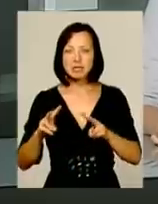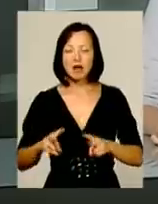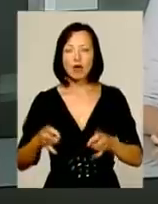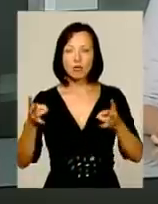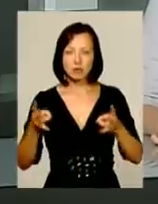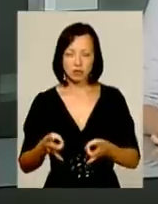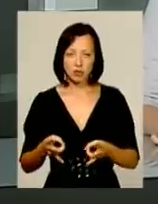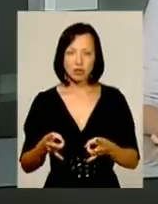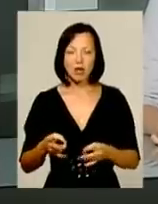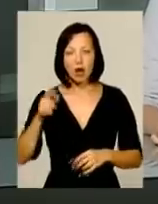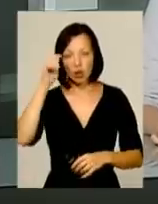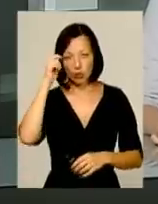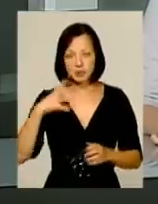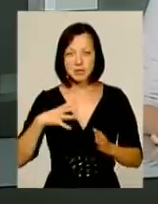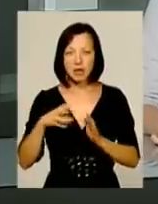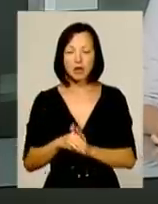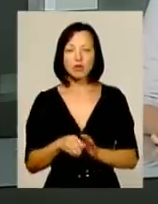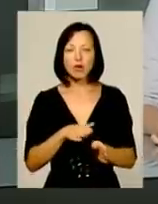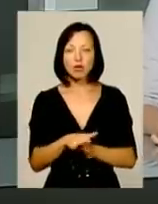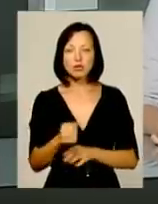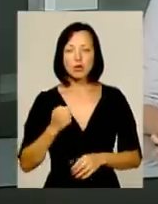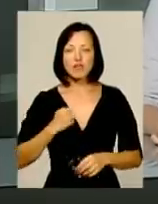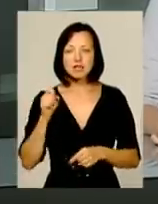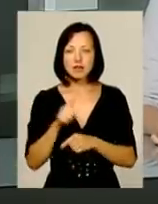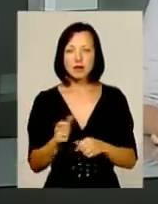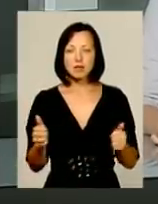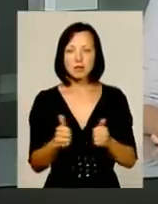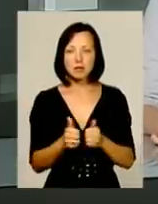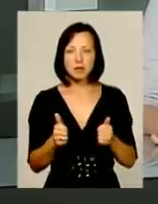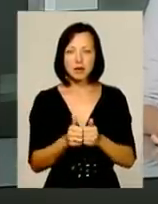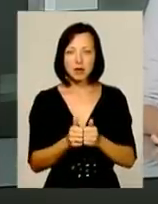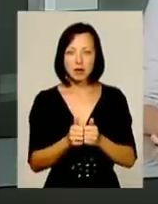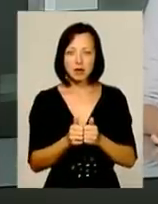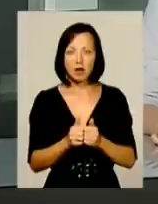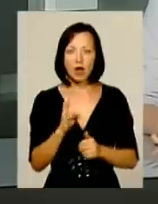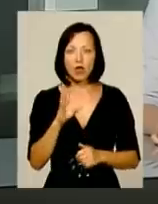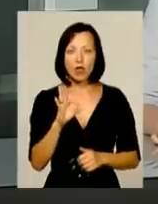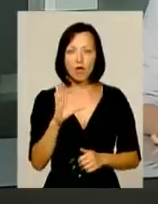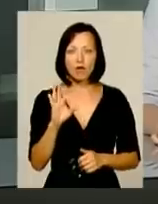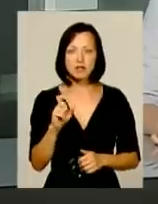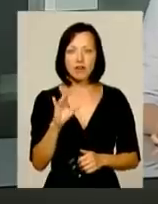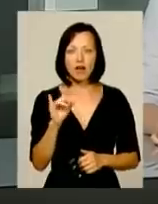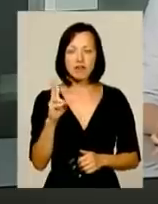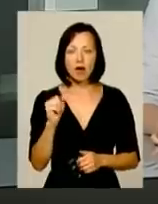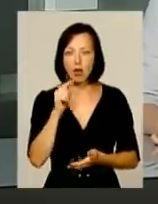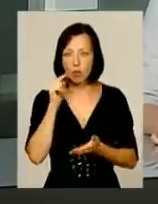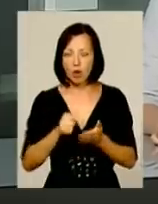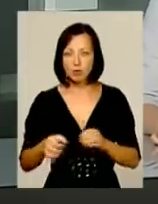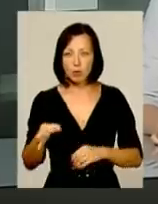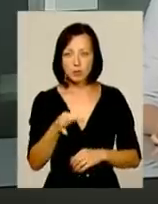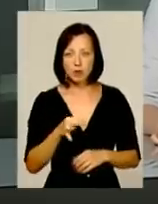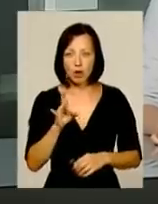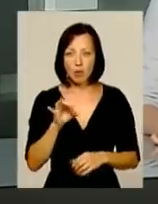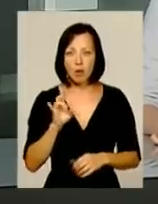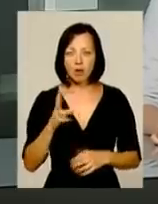призначення. Хлопець загинув, виконуючи бойове завдання поблизу населеного пункту Новозванівка на Луганщині. Роман ціною